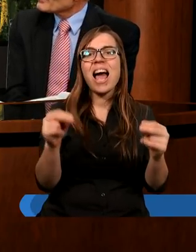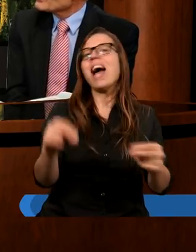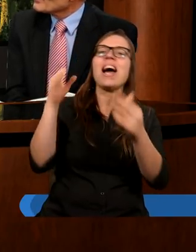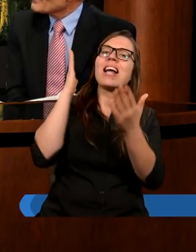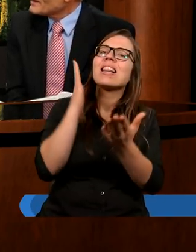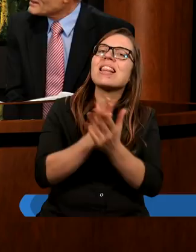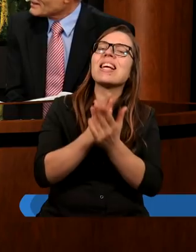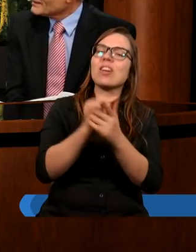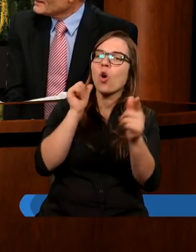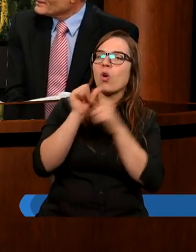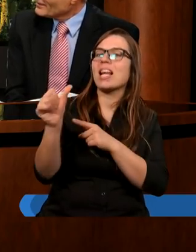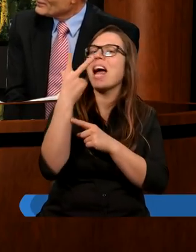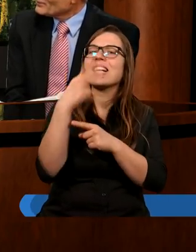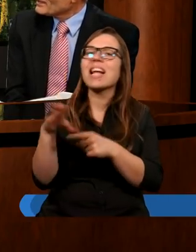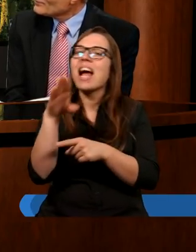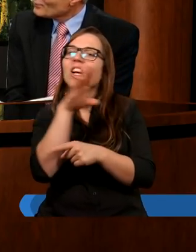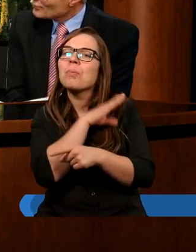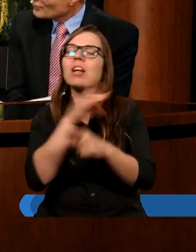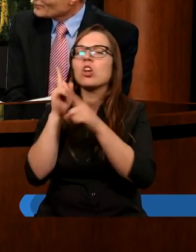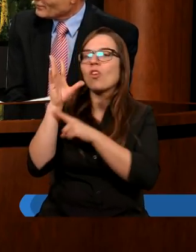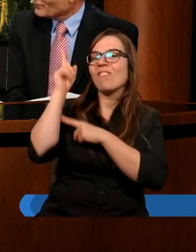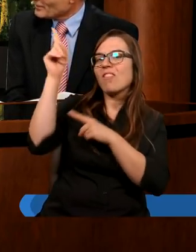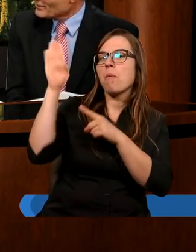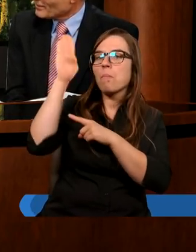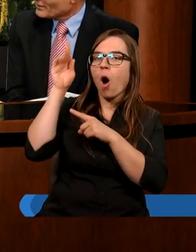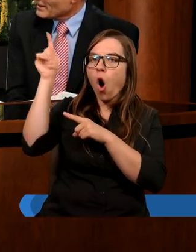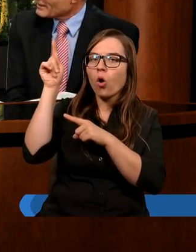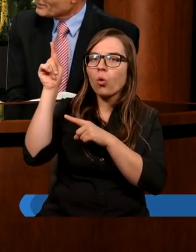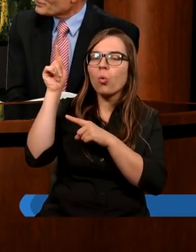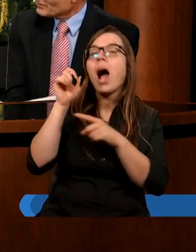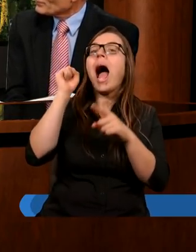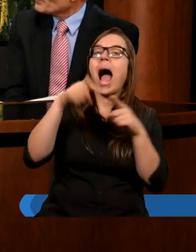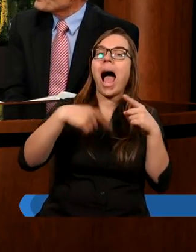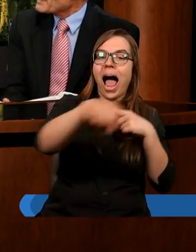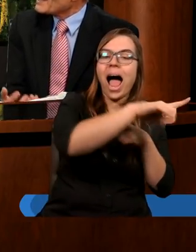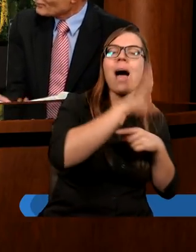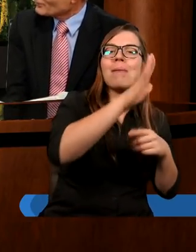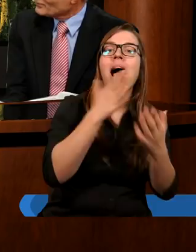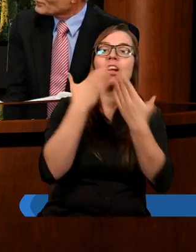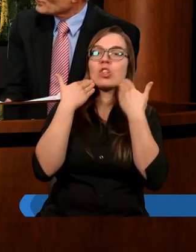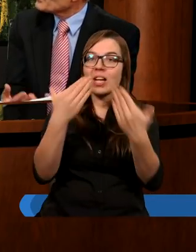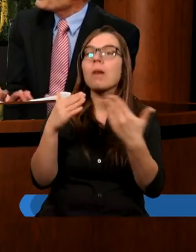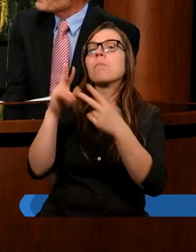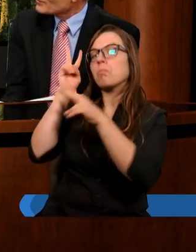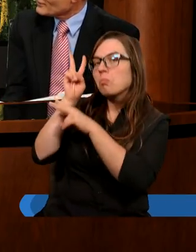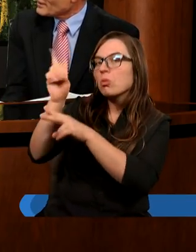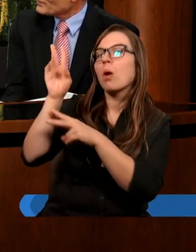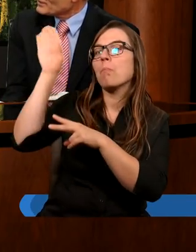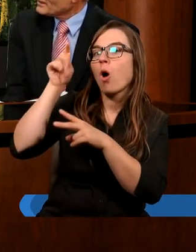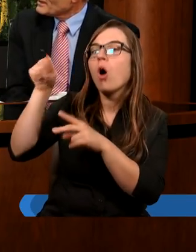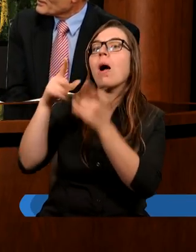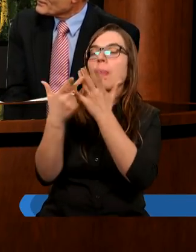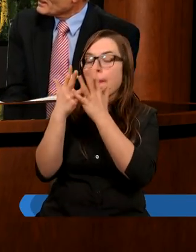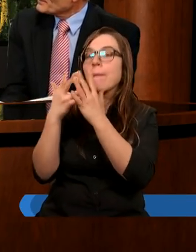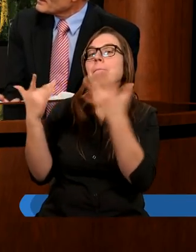uwarunkowana lojalnością wobec Boga. Wiarą. Kto uwierzy we